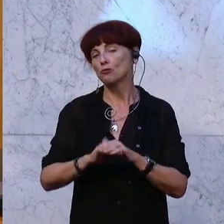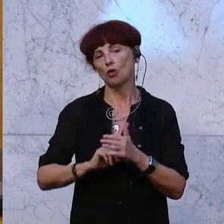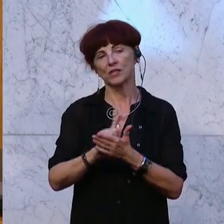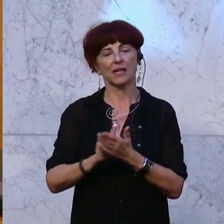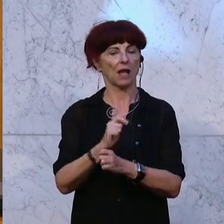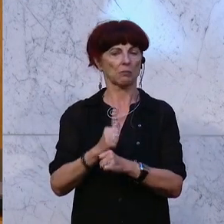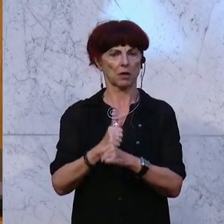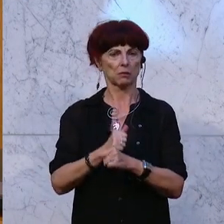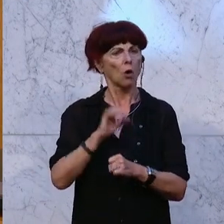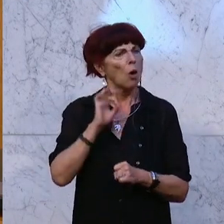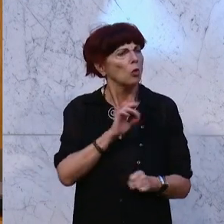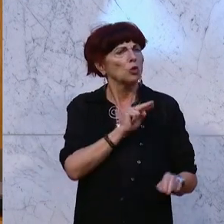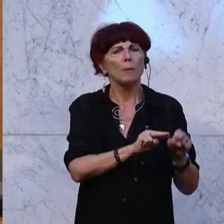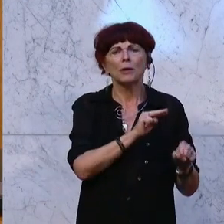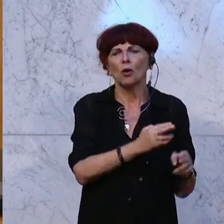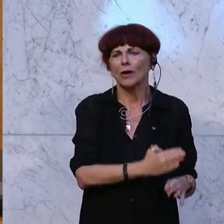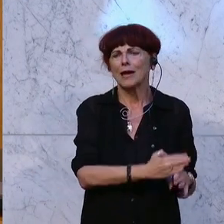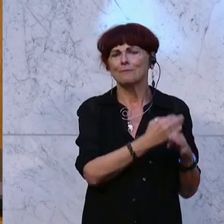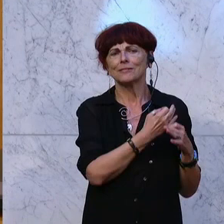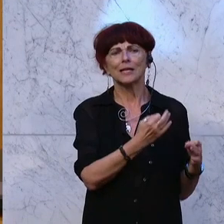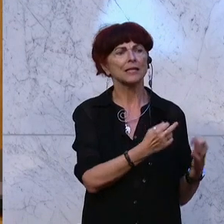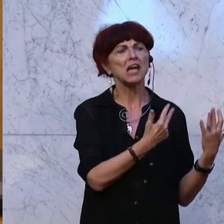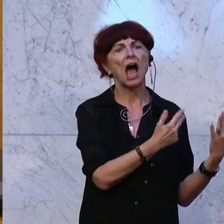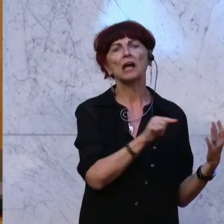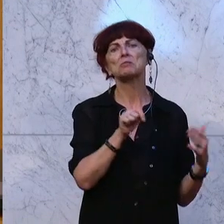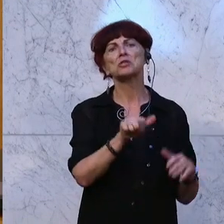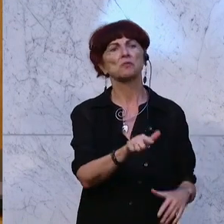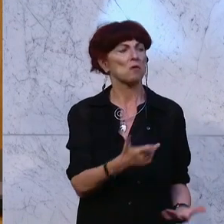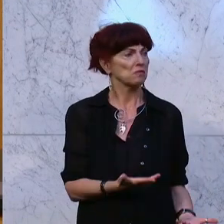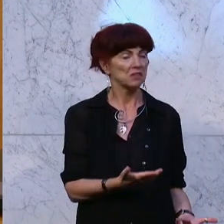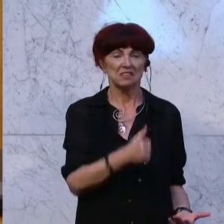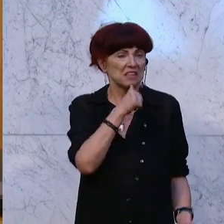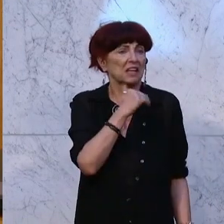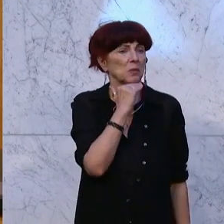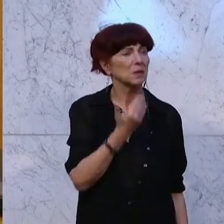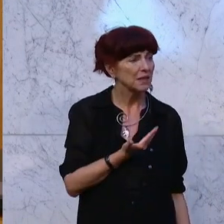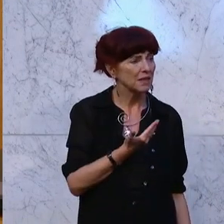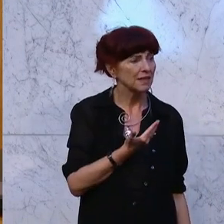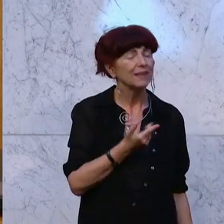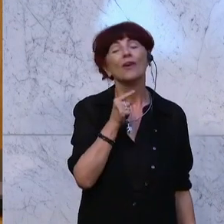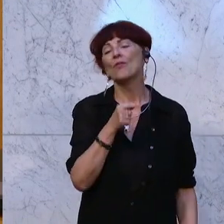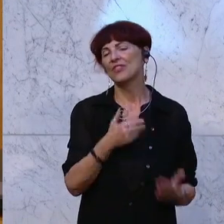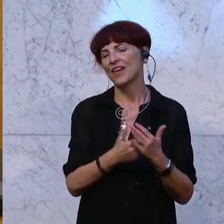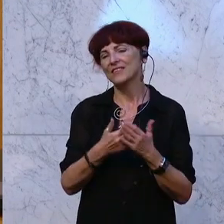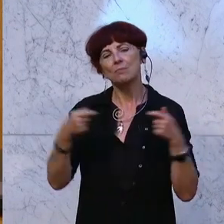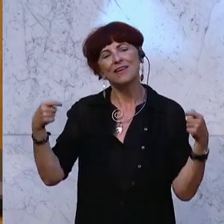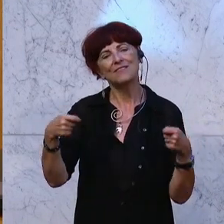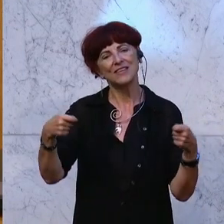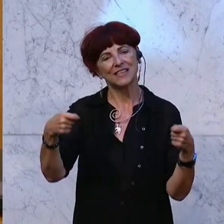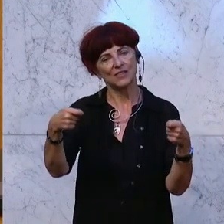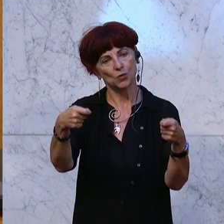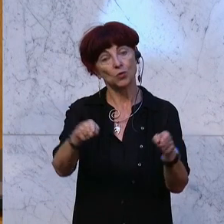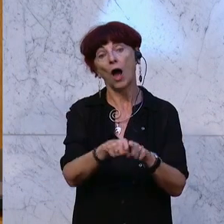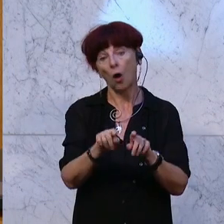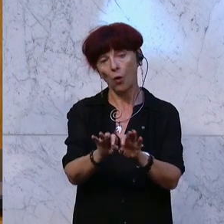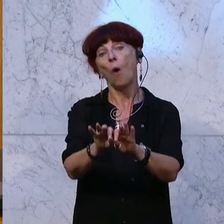hilft mir nichts, wenn sie lediglich von 8 bis 12 Uhr geöffnet hat. Und deswegen ist, glaube ich, hier diese Investition auch in die